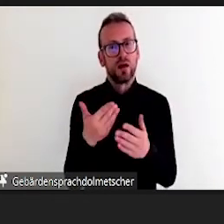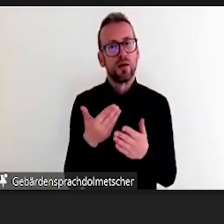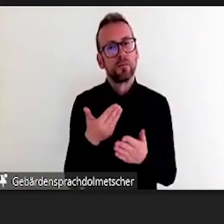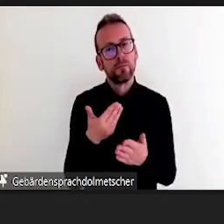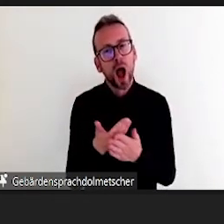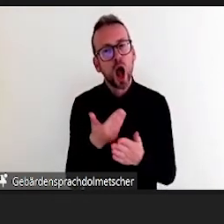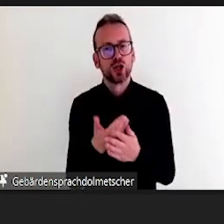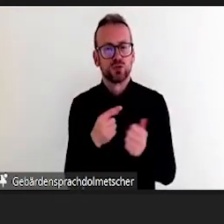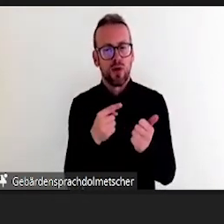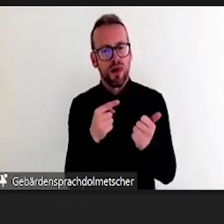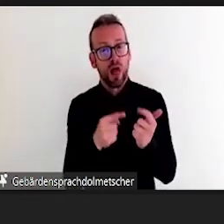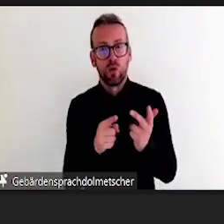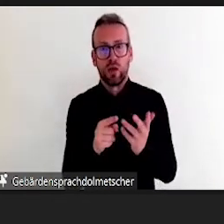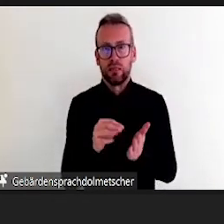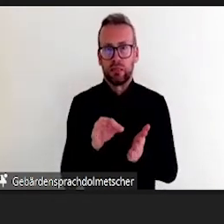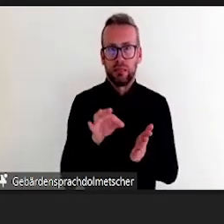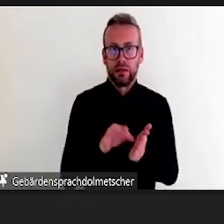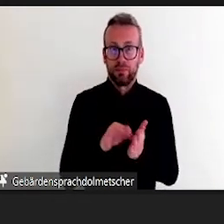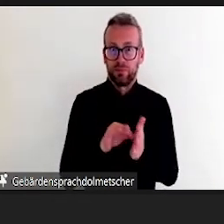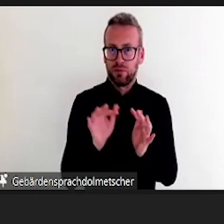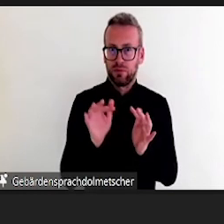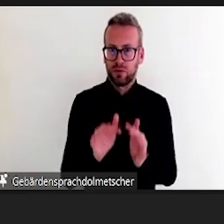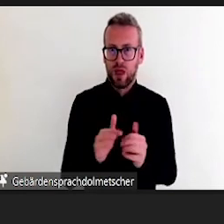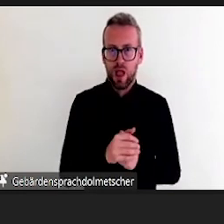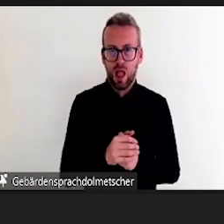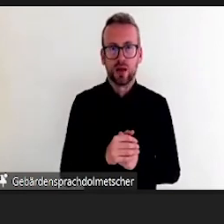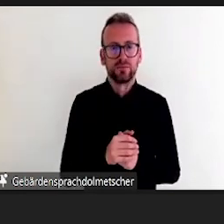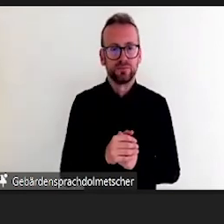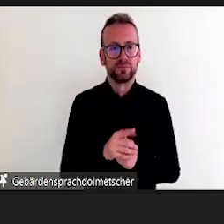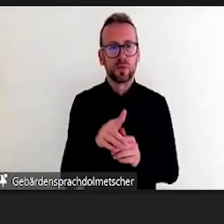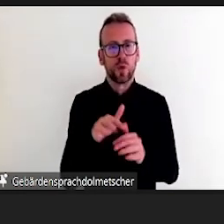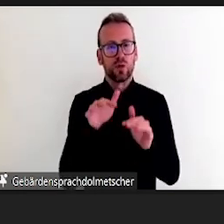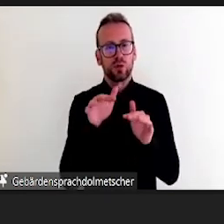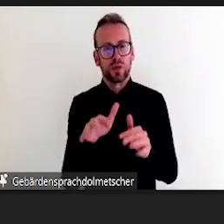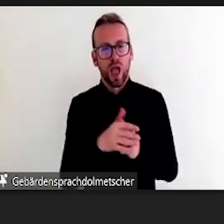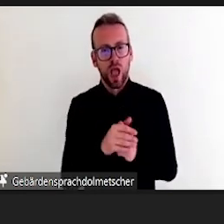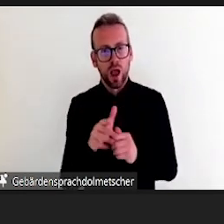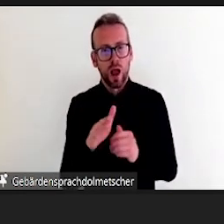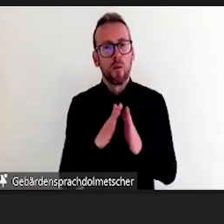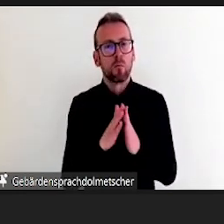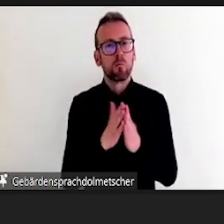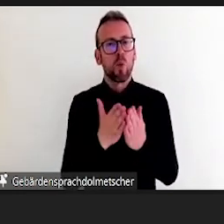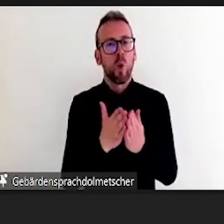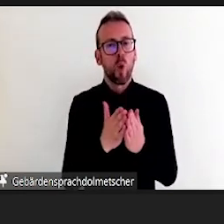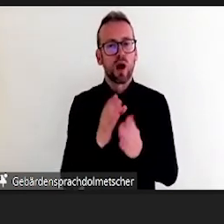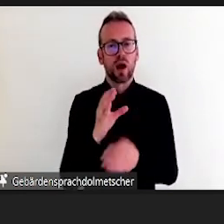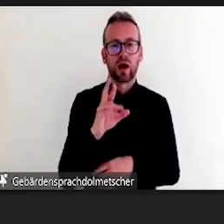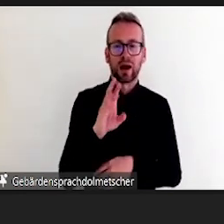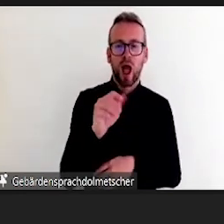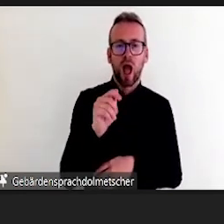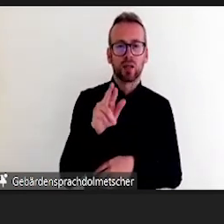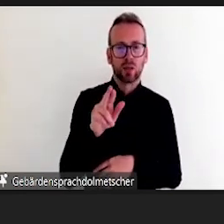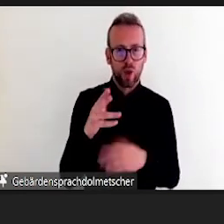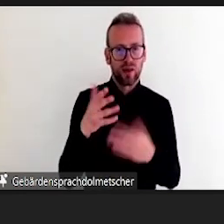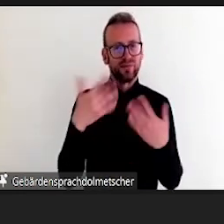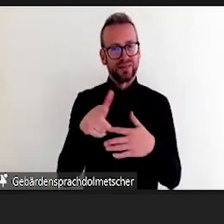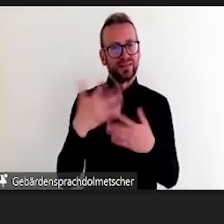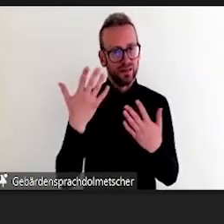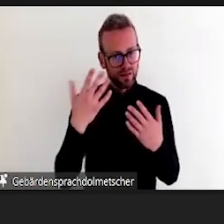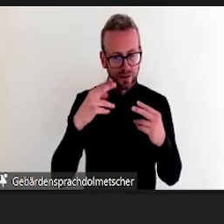erstellen. Das ist auch kostenlos. Viele von Ihnen haben ja auch schon das Thema Portfolioarbeit irgendwo mal